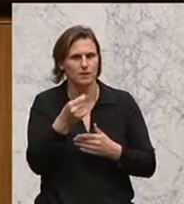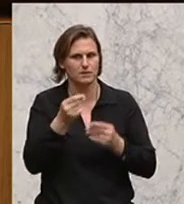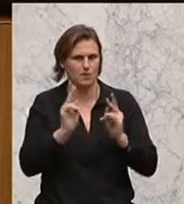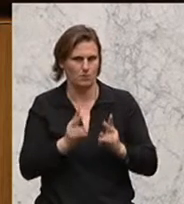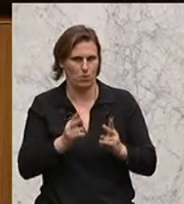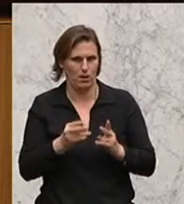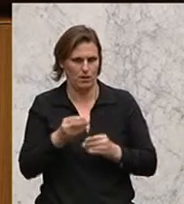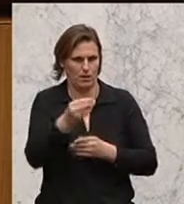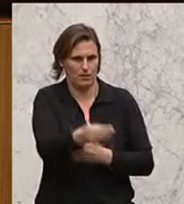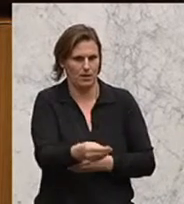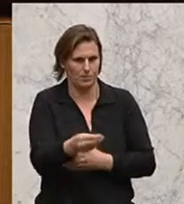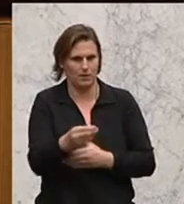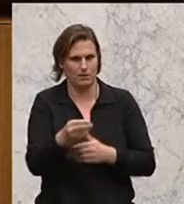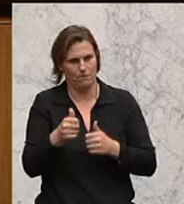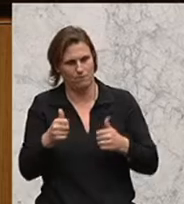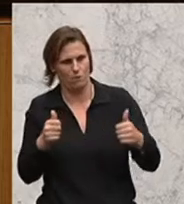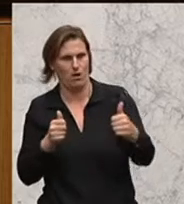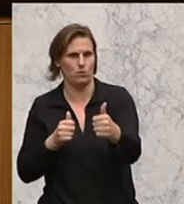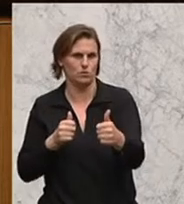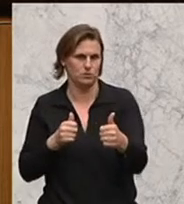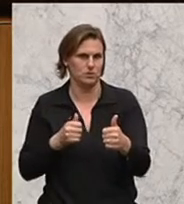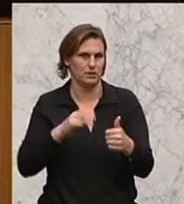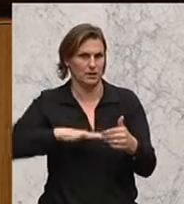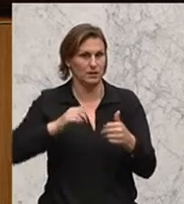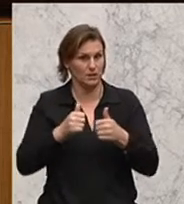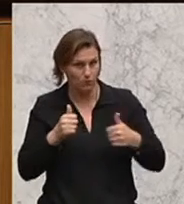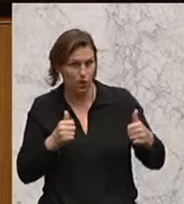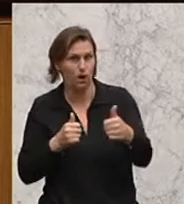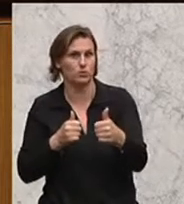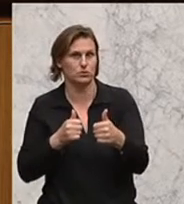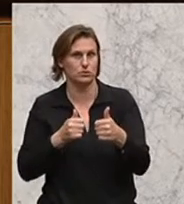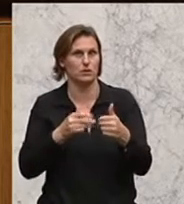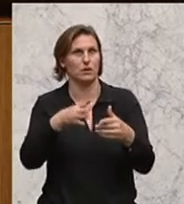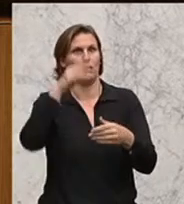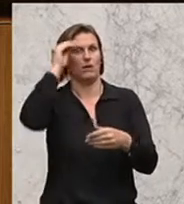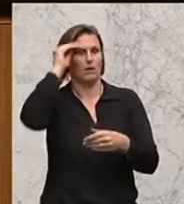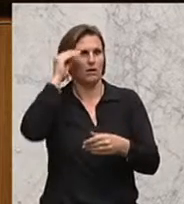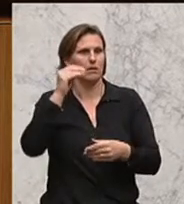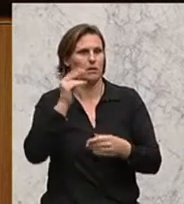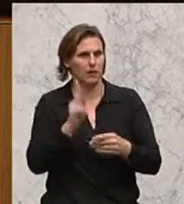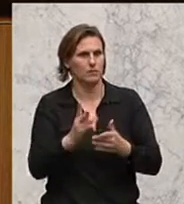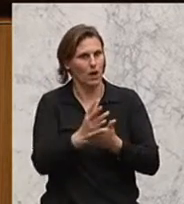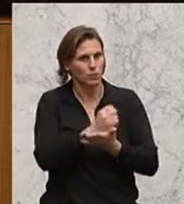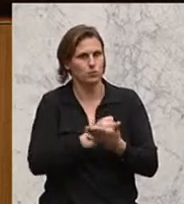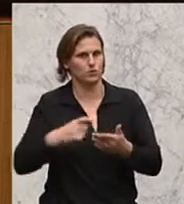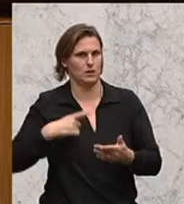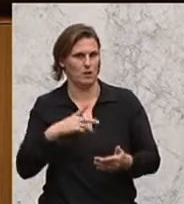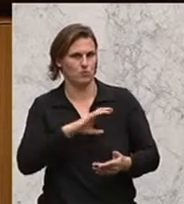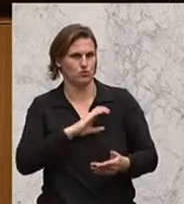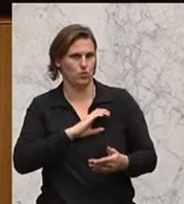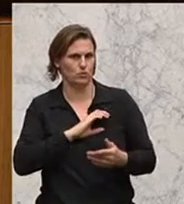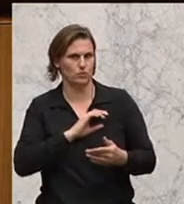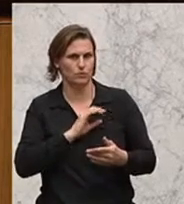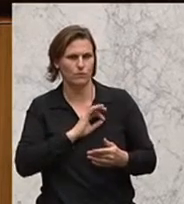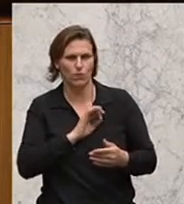Möglichkeiten. All jene Kinder kommen mit und können die Lebenschancen nützen, die normalerweise